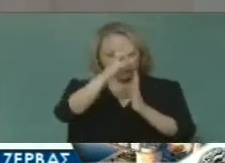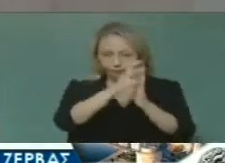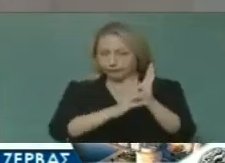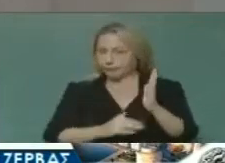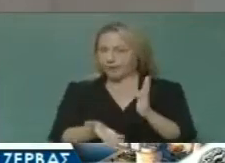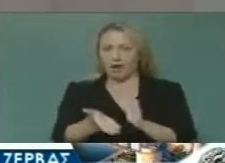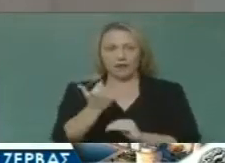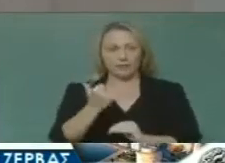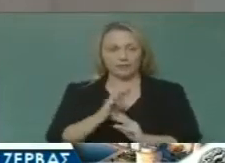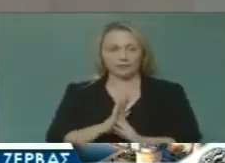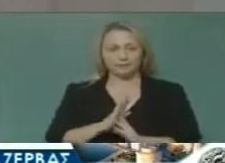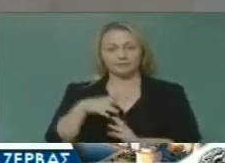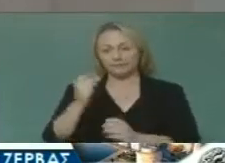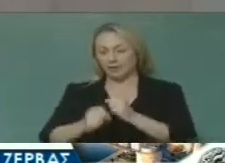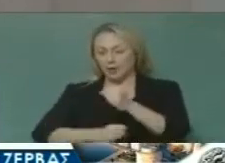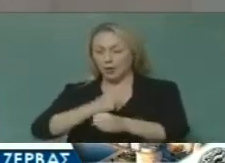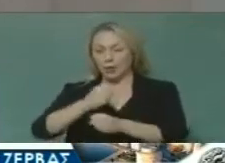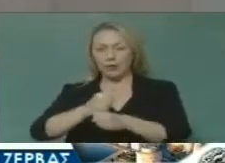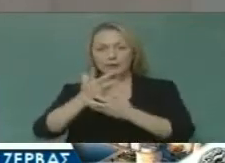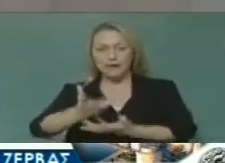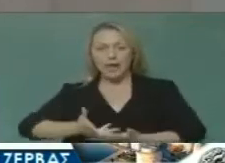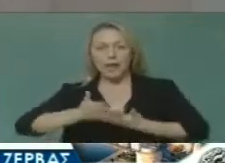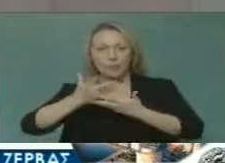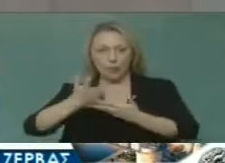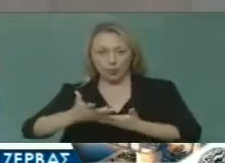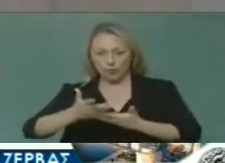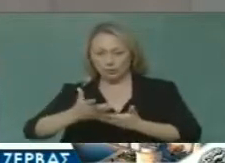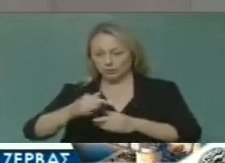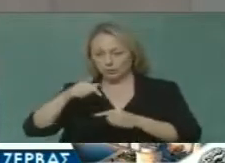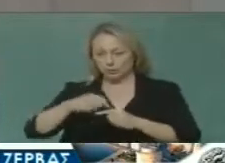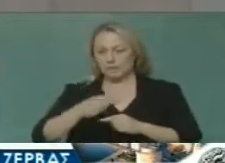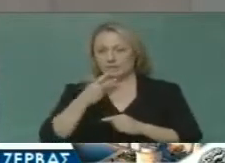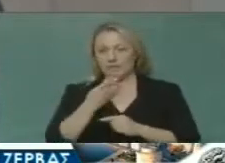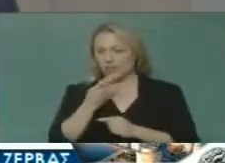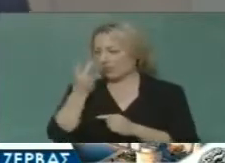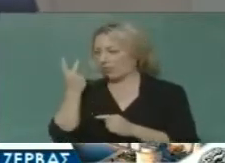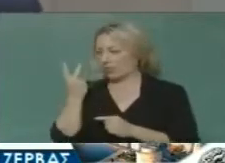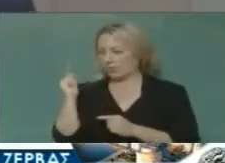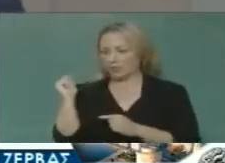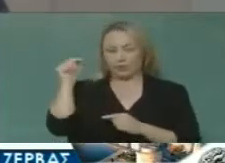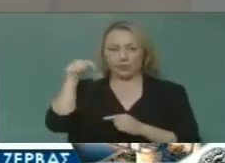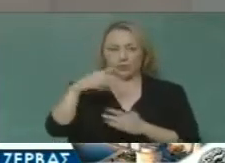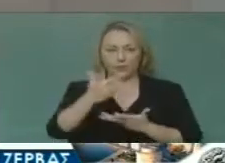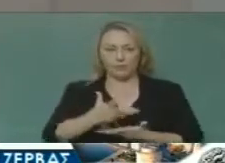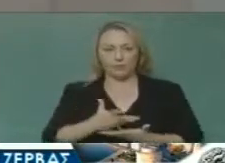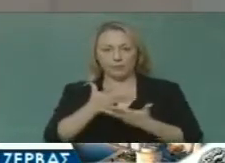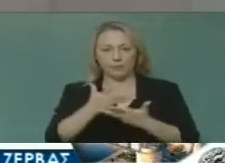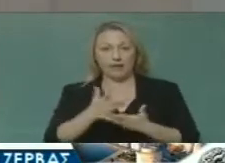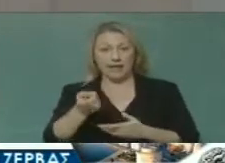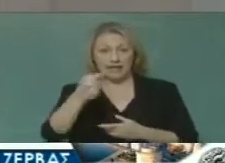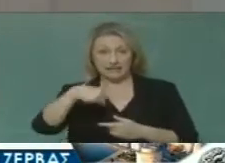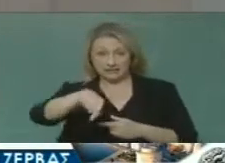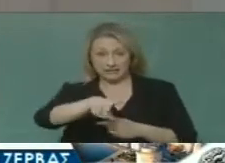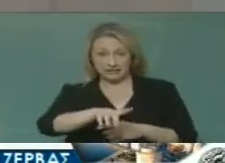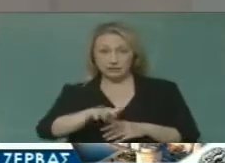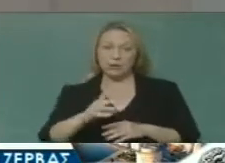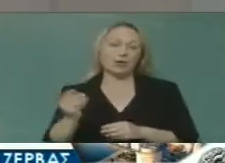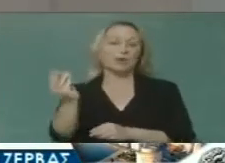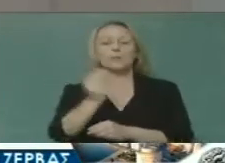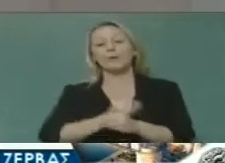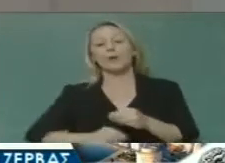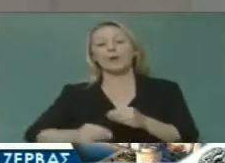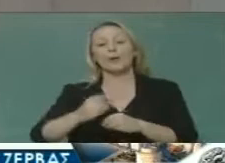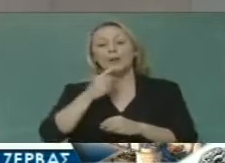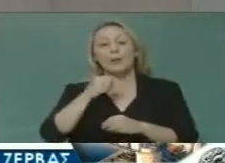Υπήρξαν χρονιές που ο απολογισμός έγινε περίπου δύο χρόνια μετά αλλά να πω και κάτι άλλο, όχι τόσο σε εσάς όσο απέναντι στον